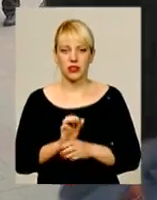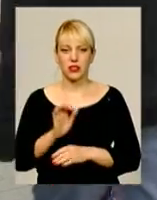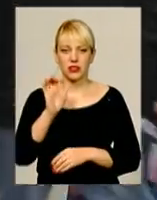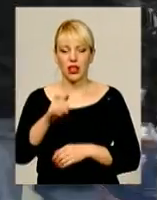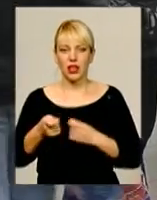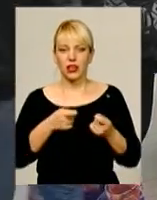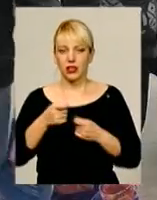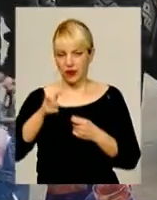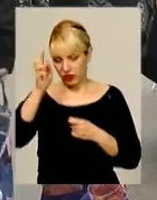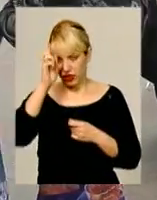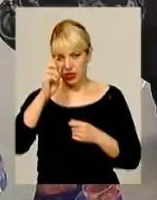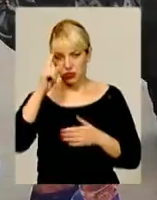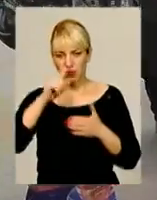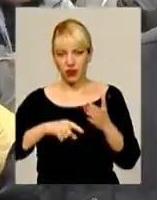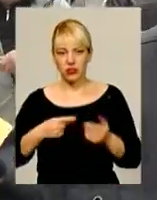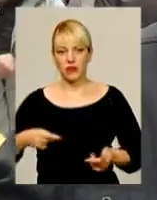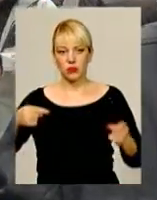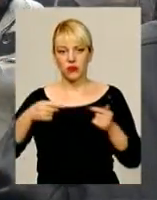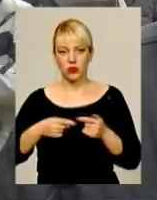сподіваючись на відповідну реакцію.